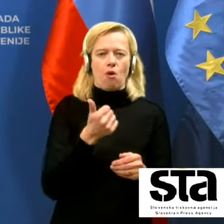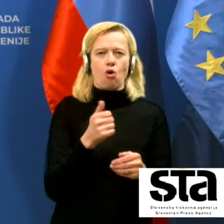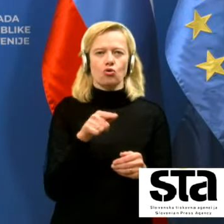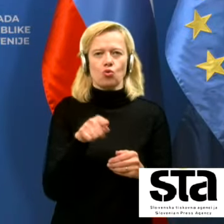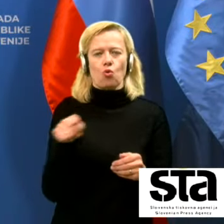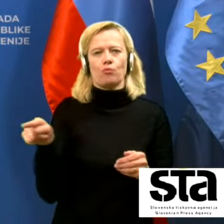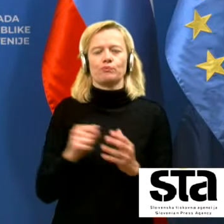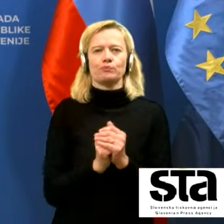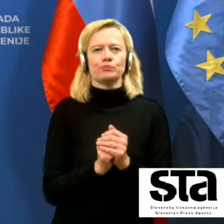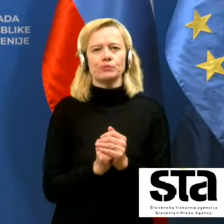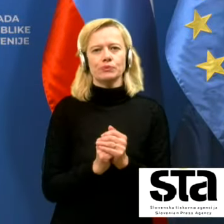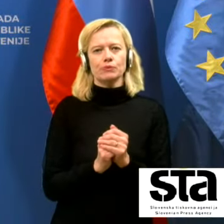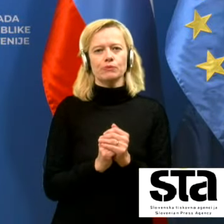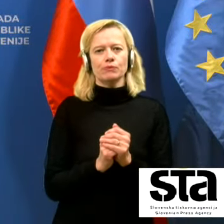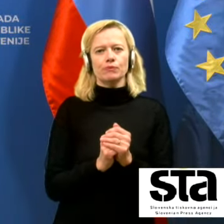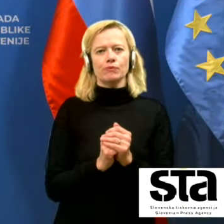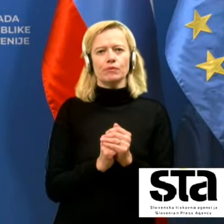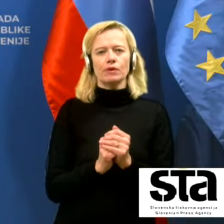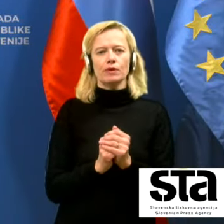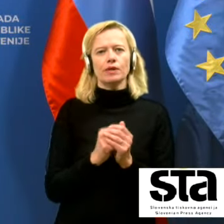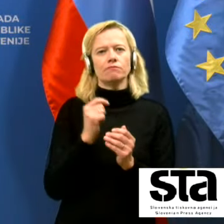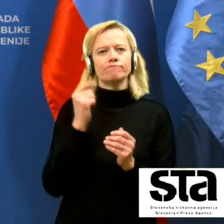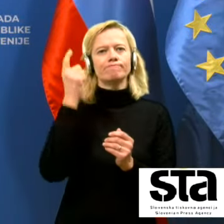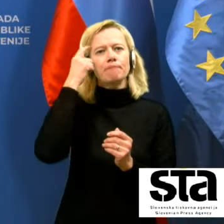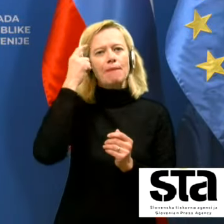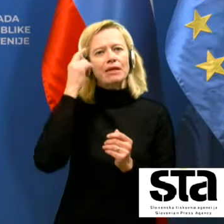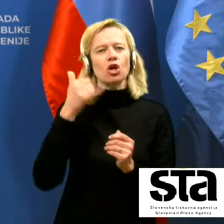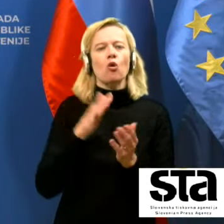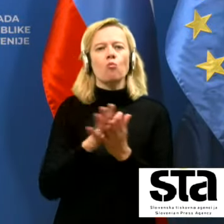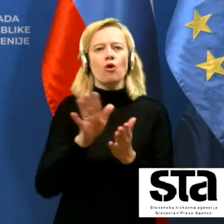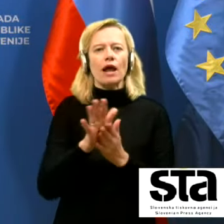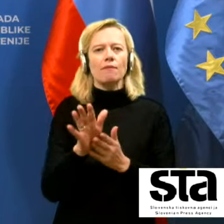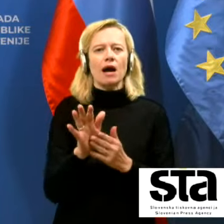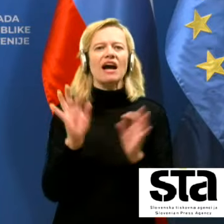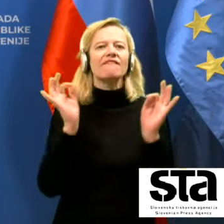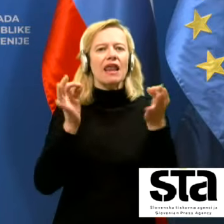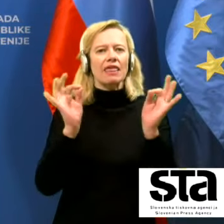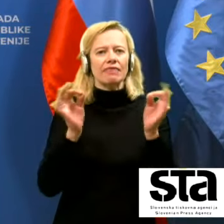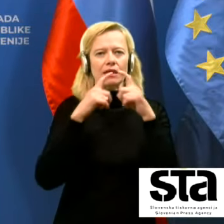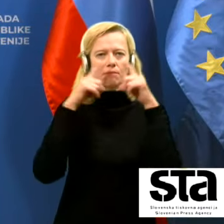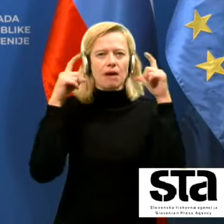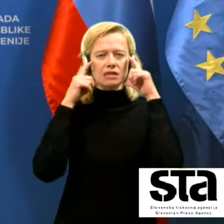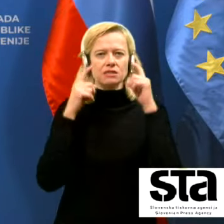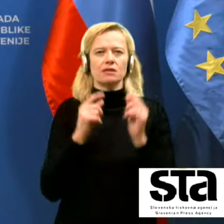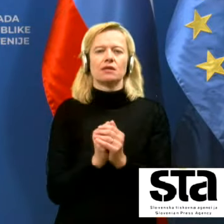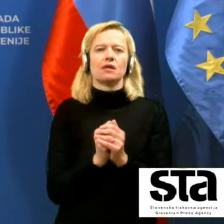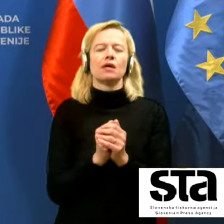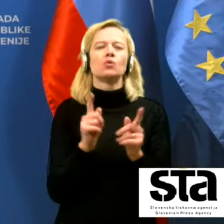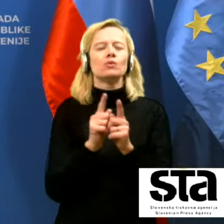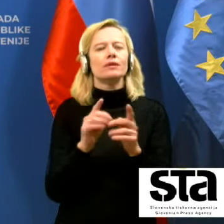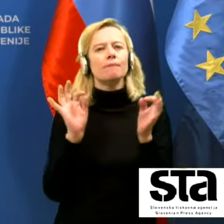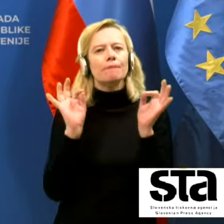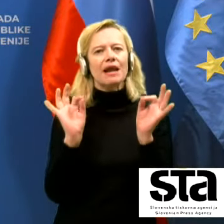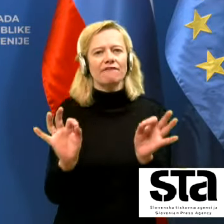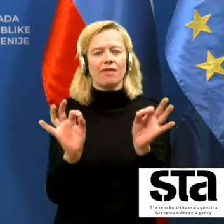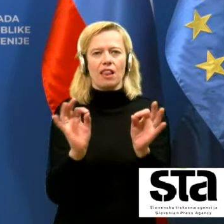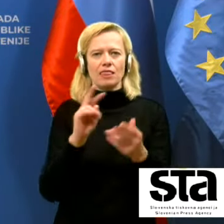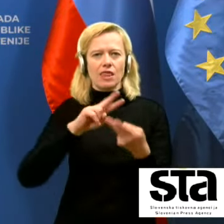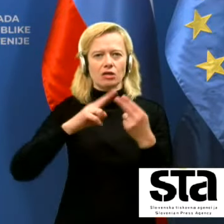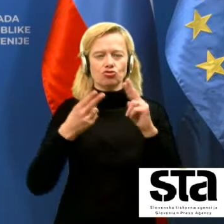Se pravi, smisljena je uporaba kvalitetnih maski in sveda njihovo nošenje na pravilen način